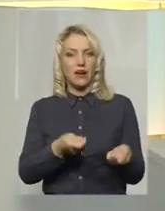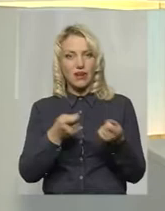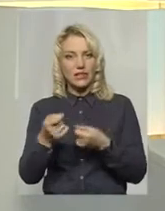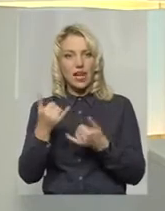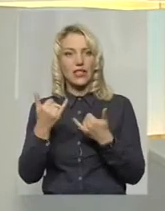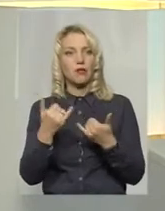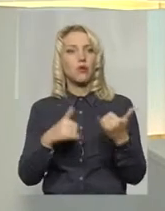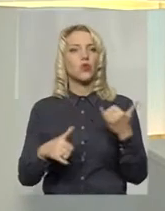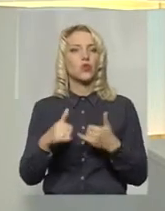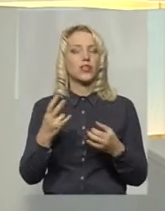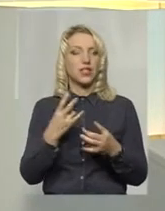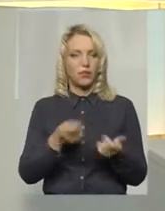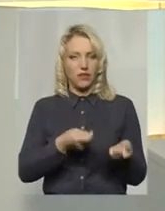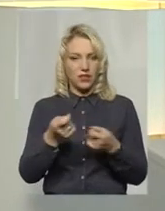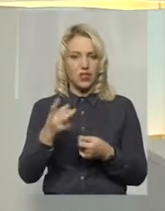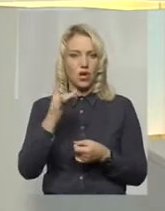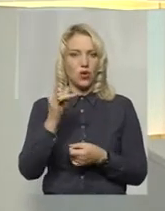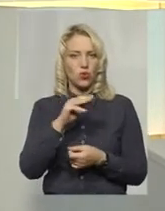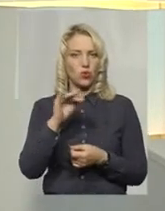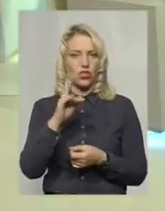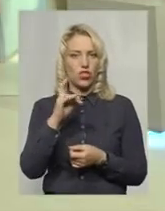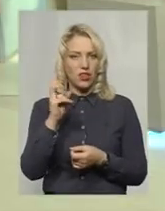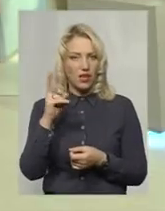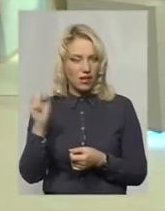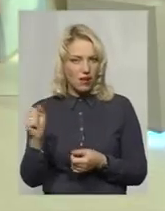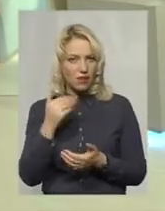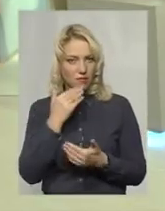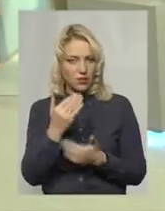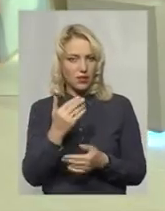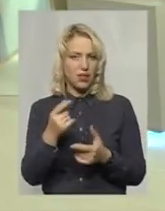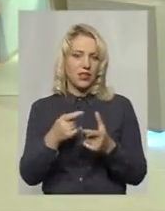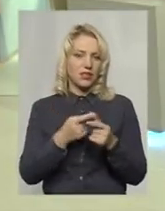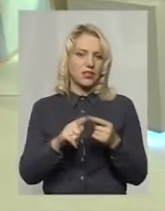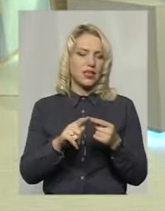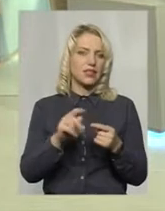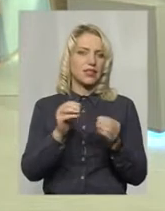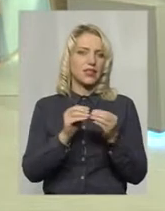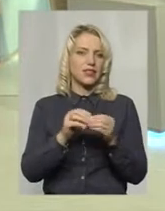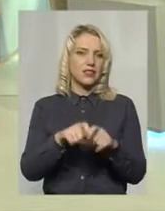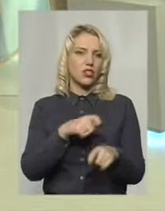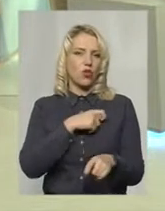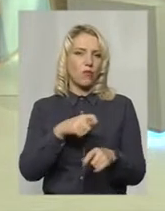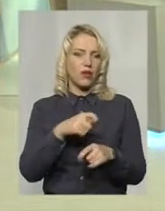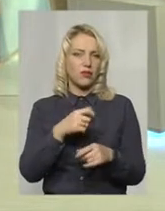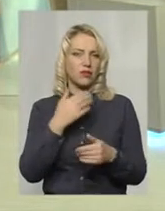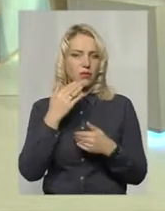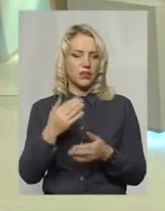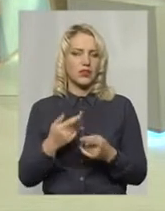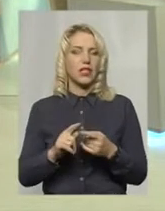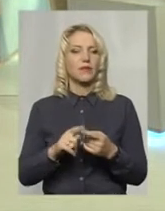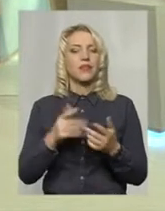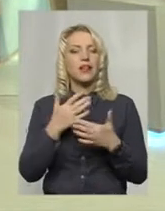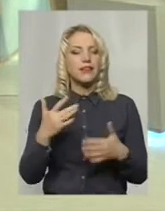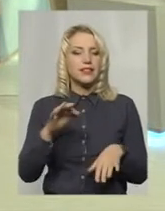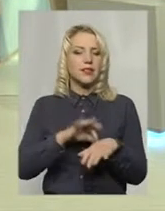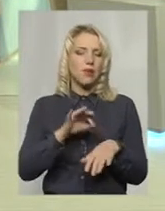треба везти в Ружичанку, це 10 кілометрів від Хмельницького, чи це ризиковано? Ні, це справа в тому, що різні патології